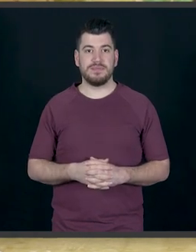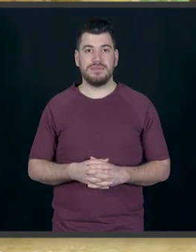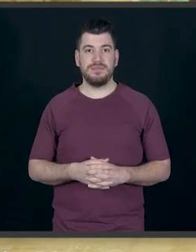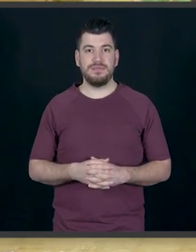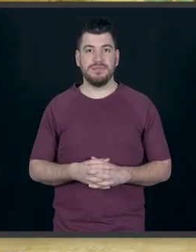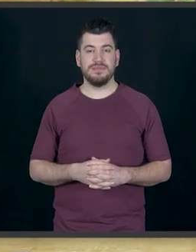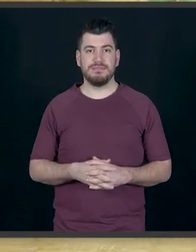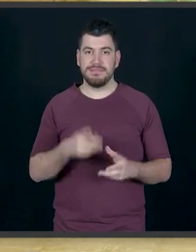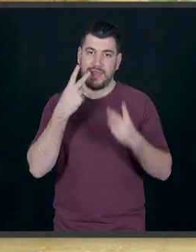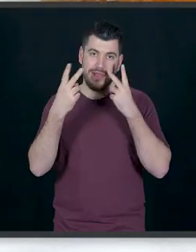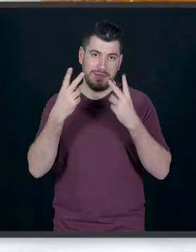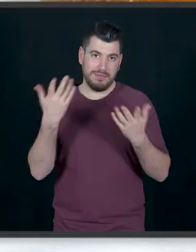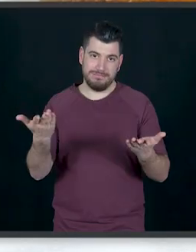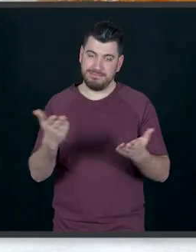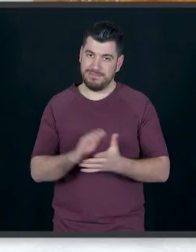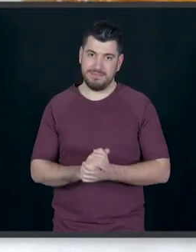Κοιτάξτε εδώ.